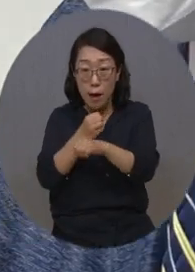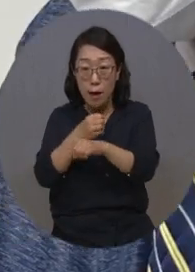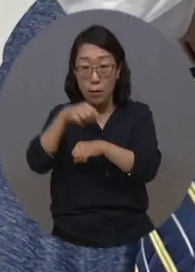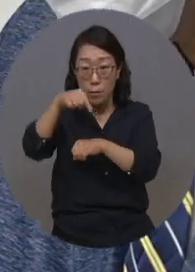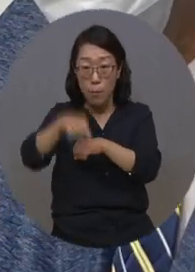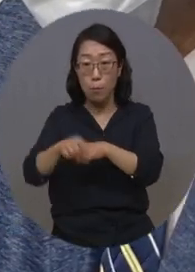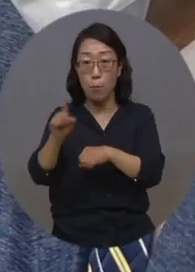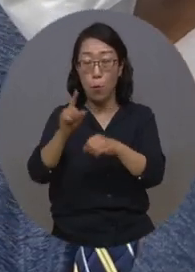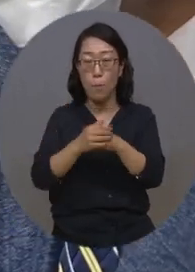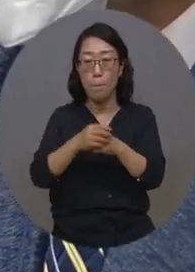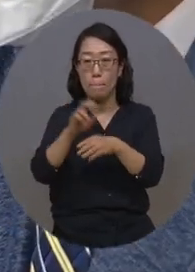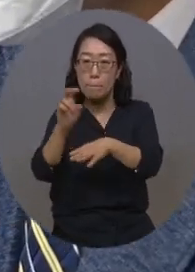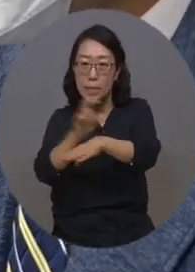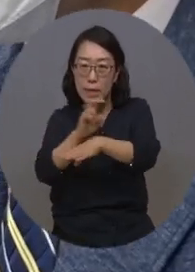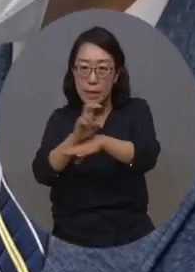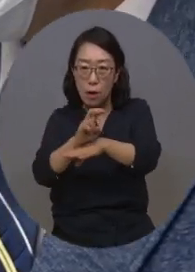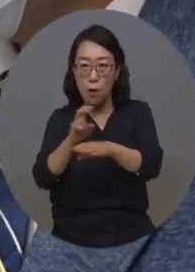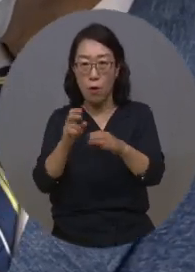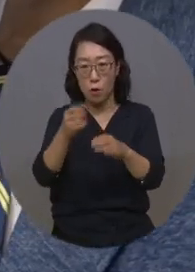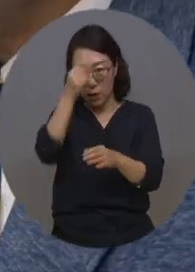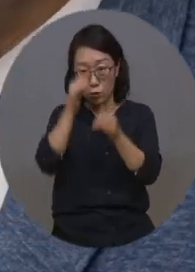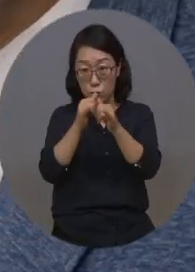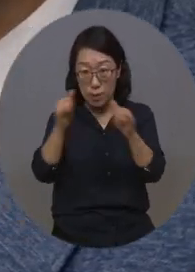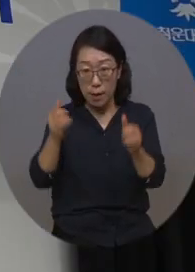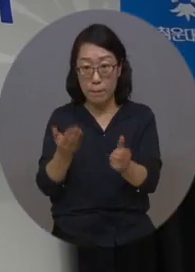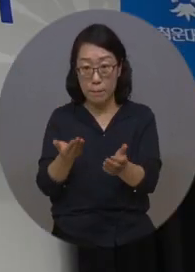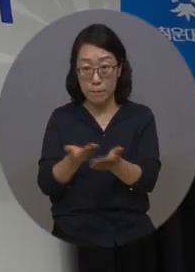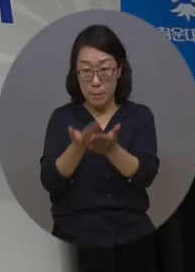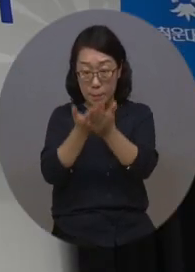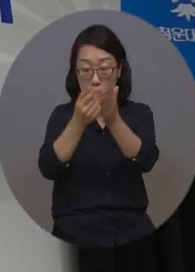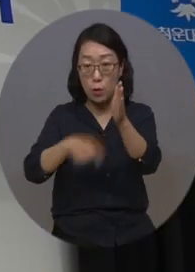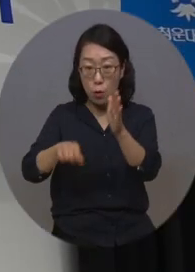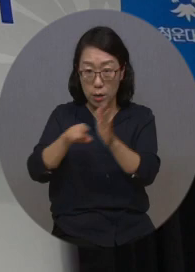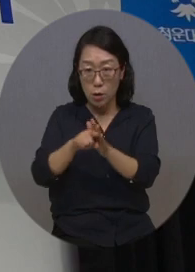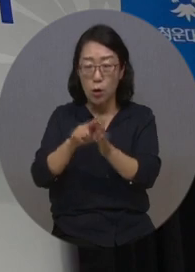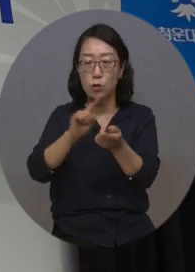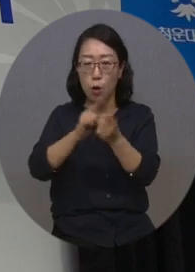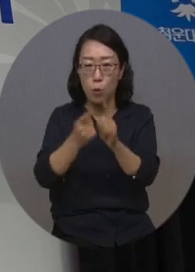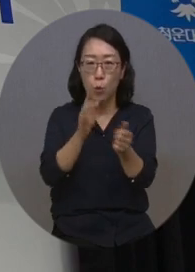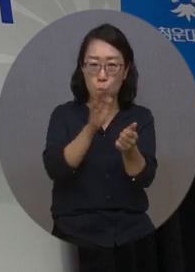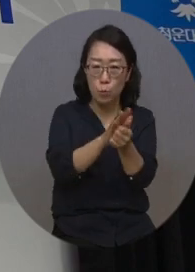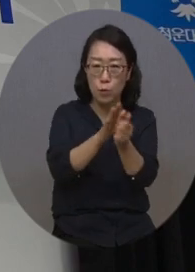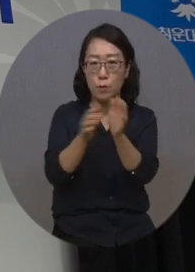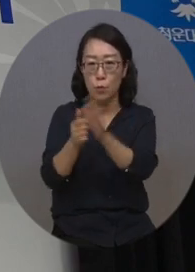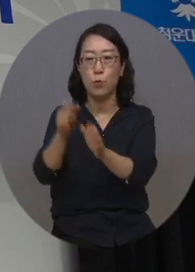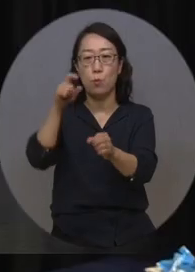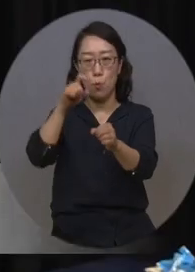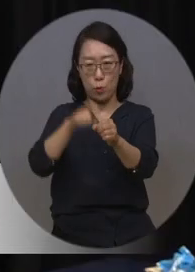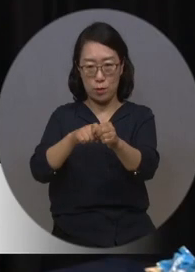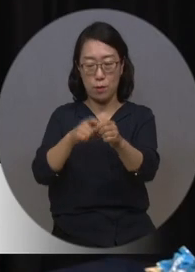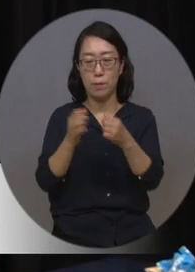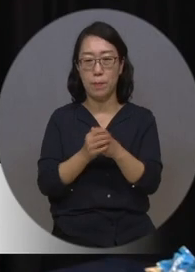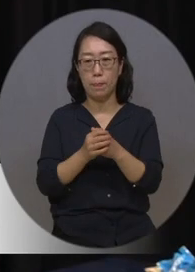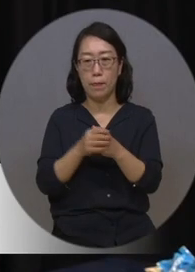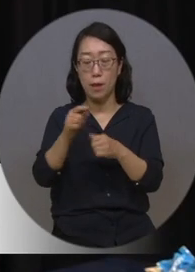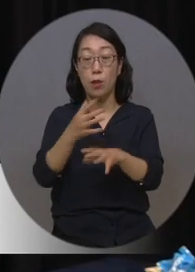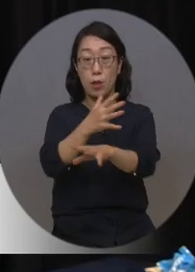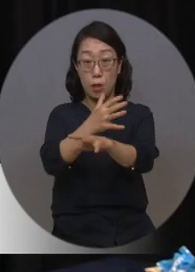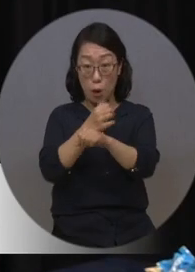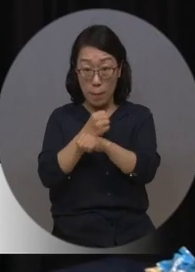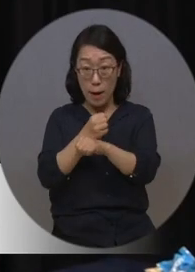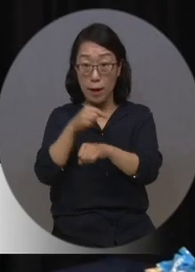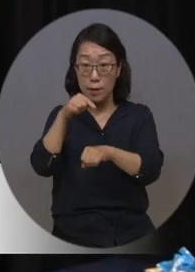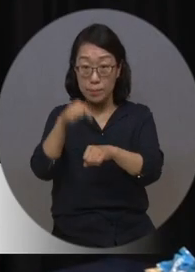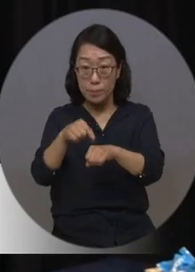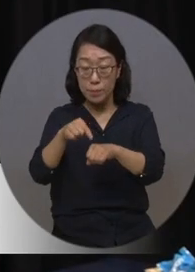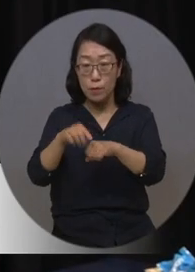미디어 인력 양성 및 방송 콘텐츠 개발을 위한 상호협력 관계 구축을 위해 마련됐습니다. 이번 협약을 통해서